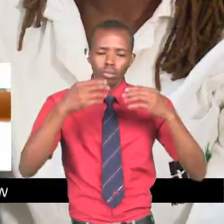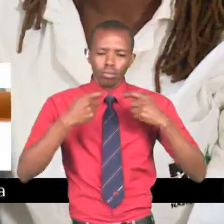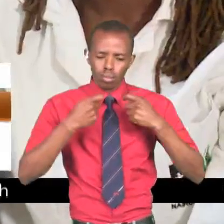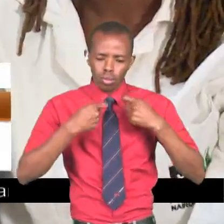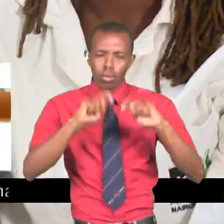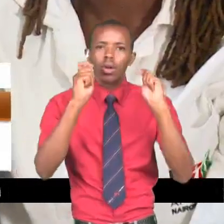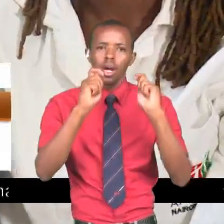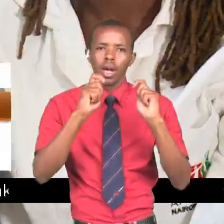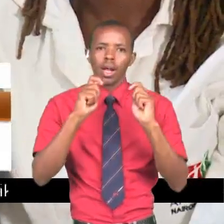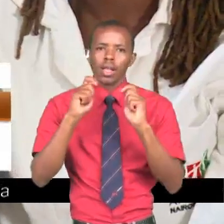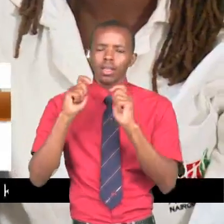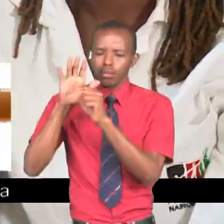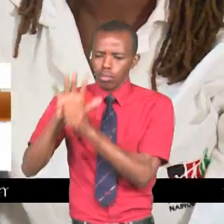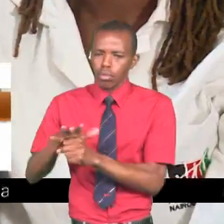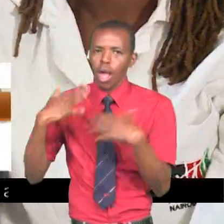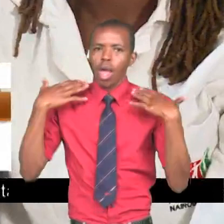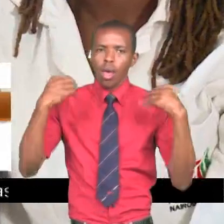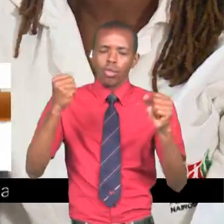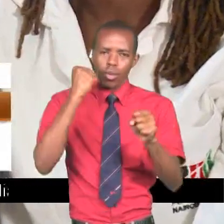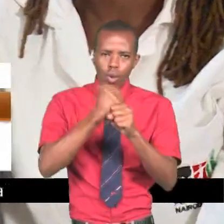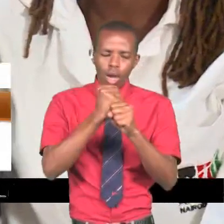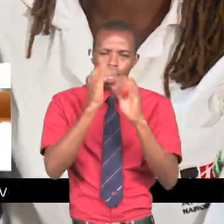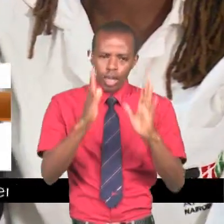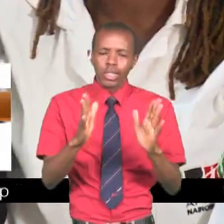Kwenye kushikilia